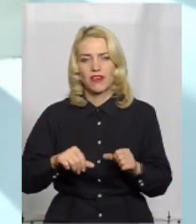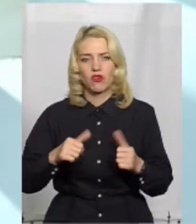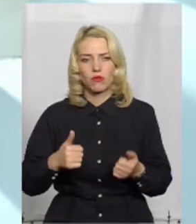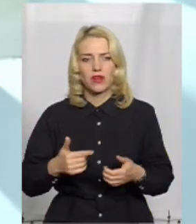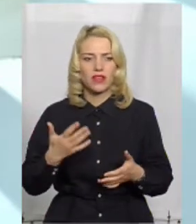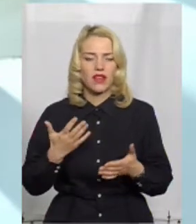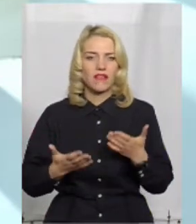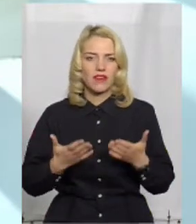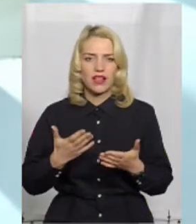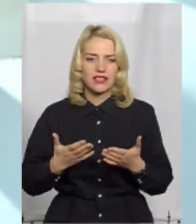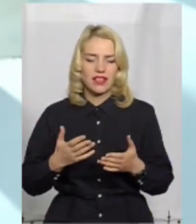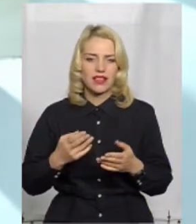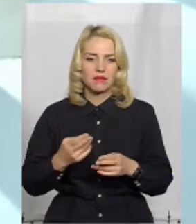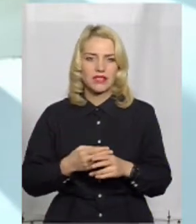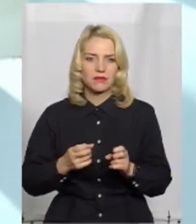небезпеки.